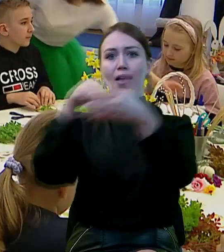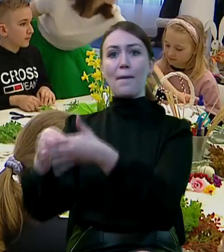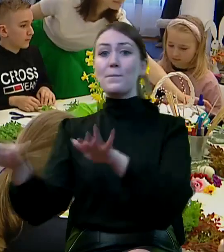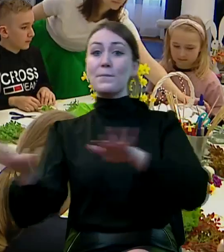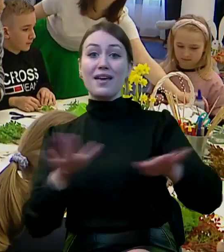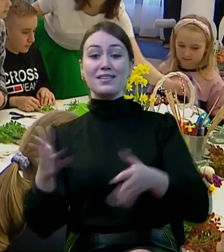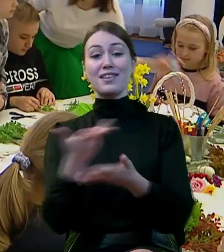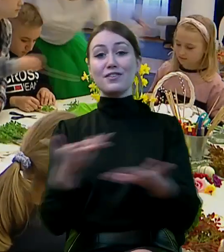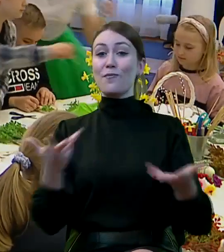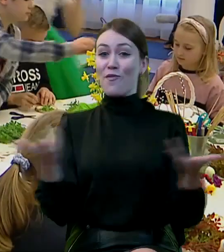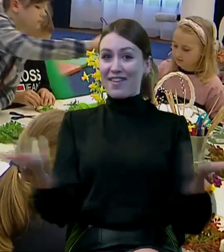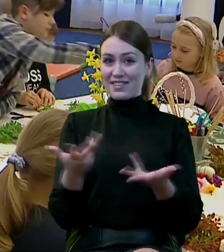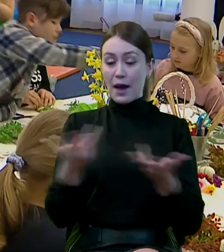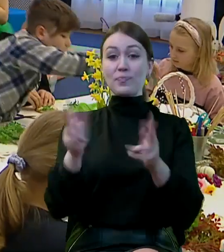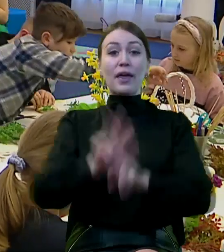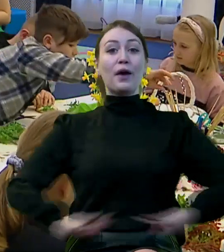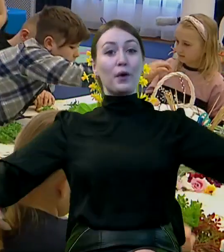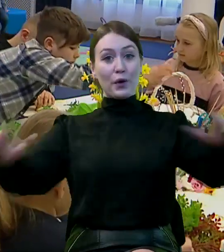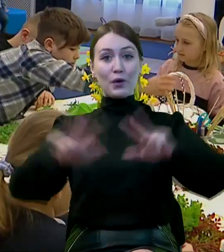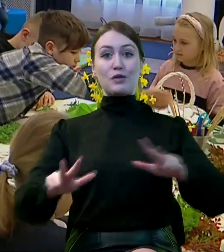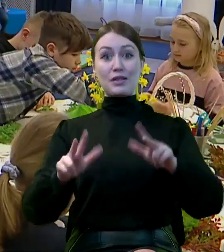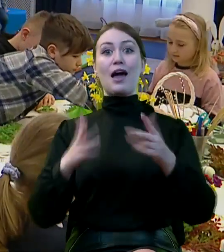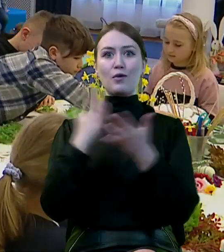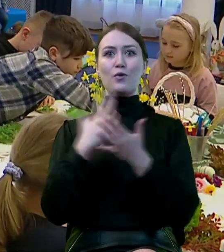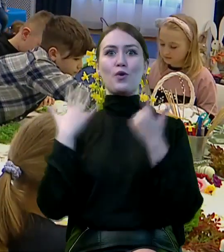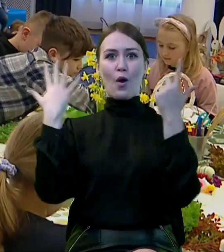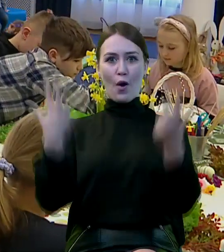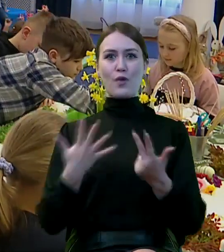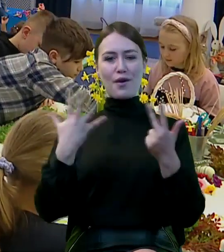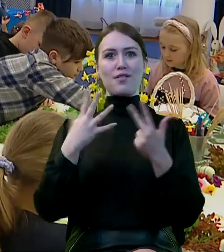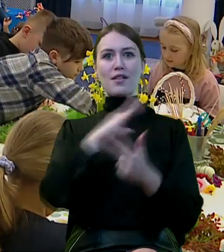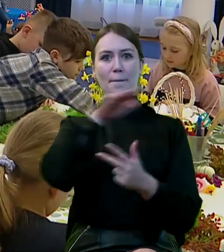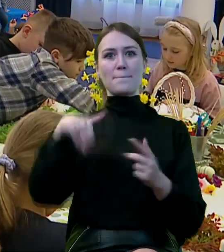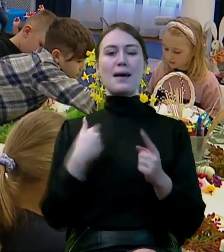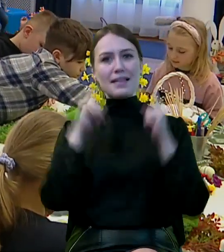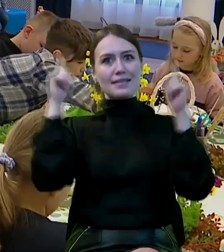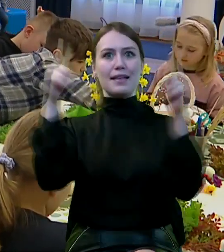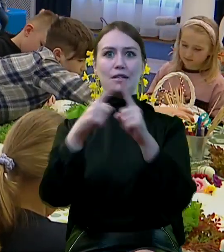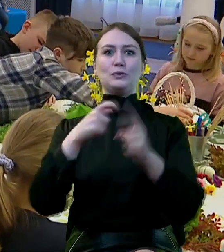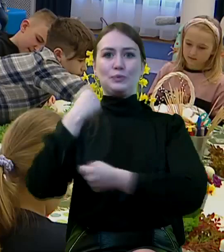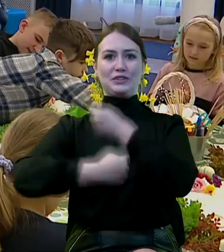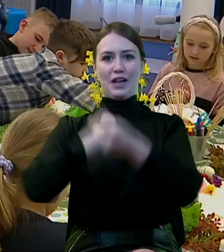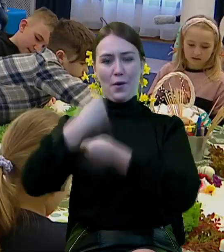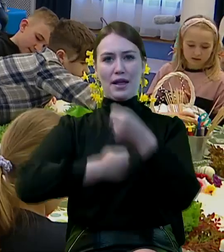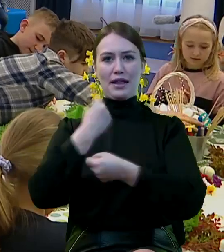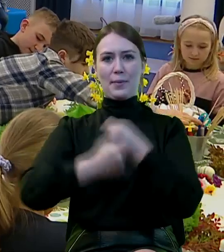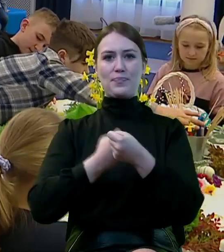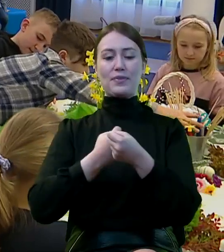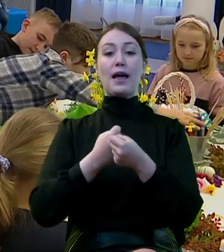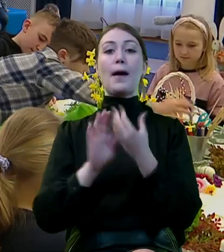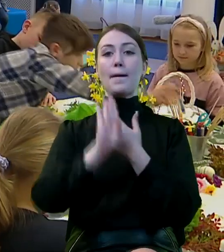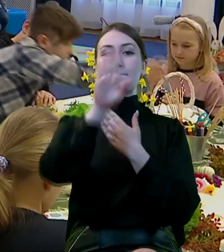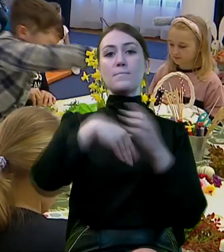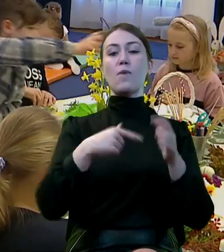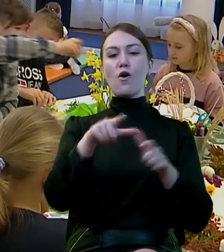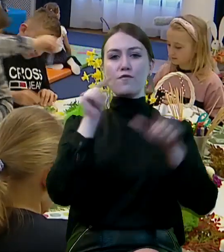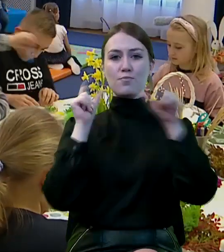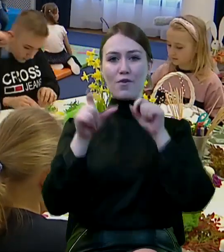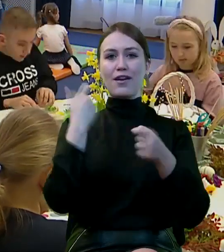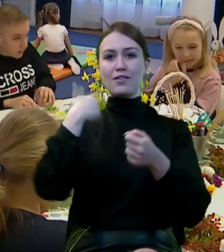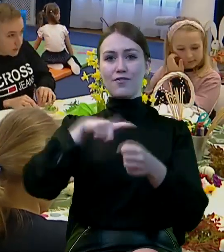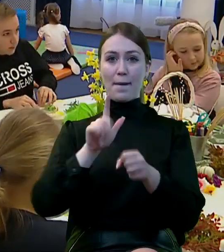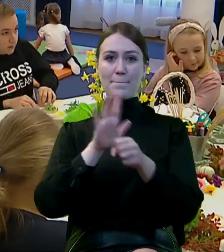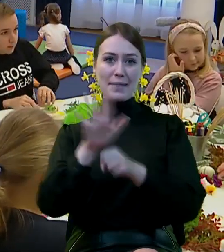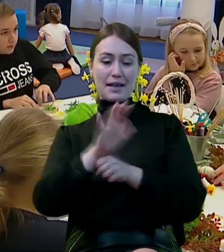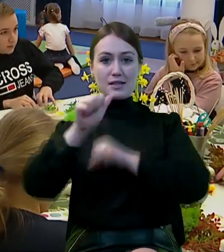gdzie jest nasze miejsce na ziemi. Rodzina od ośmiu lat jest w centrum działania. Po wyborach w 2015